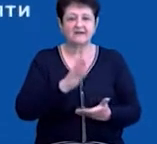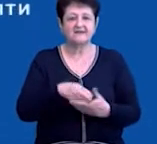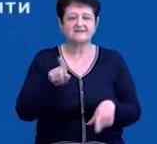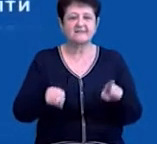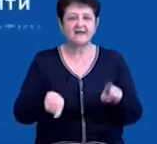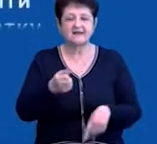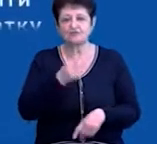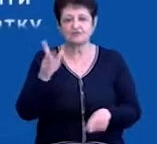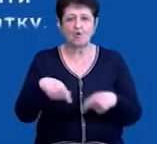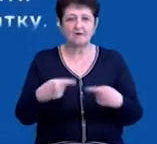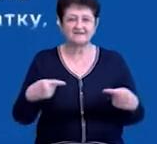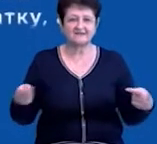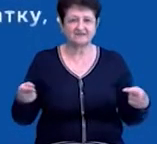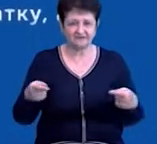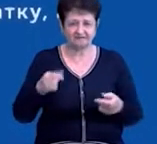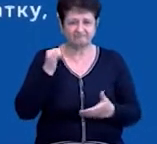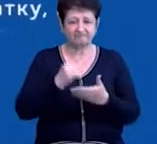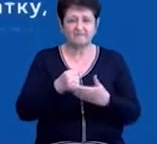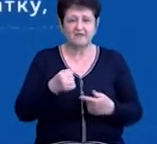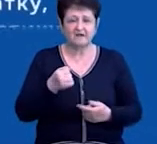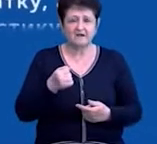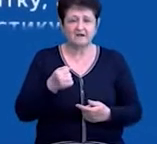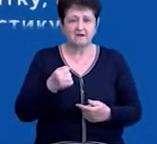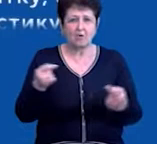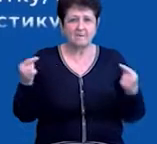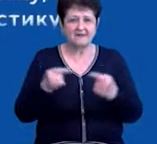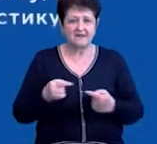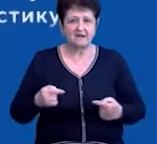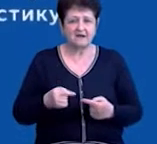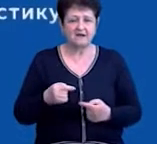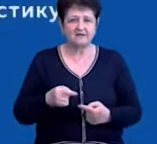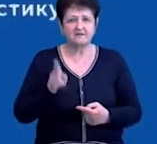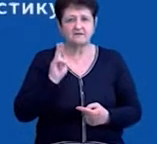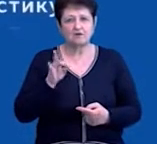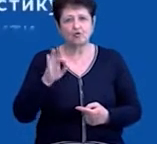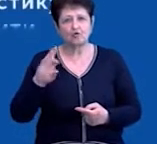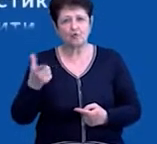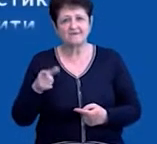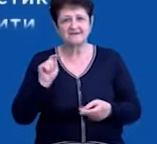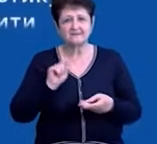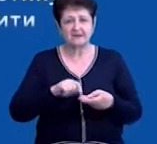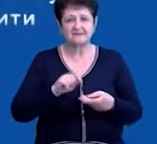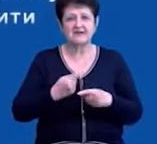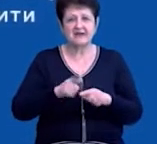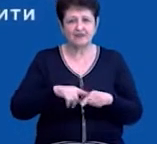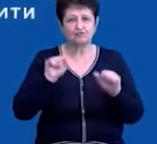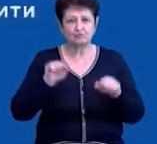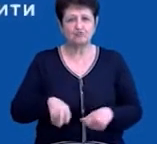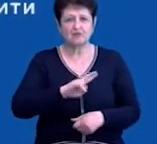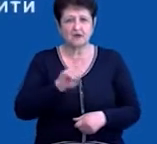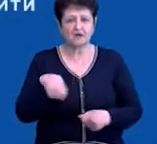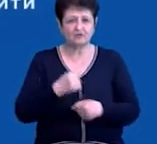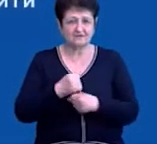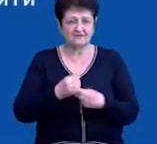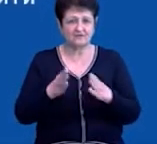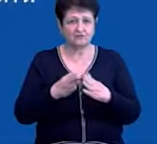різних модификацій цітотестів. Є, є, определяють кров'якапиллярну, кров'я в пальці. Але це ще можна как-то дома зробити. Але